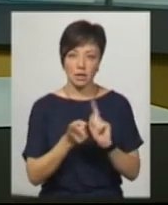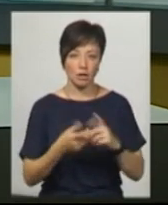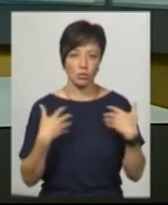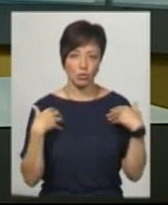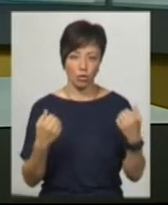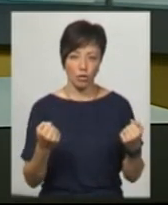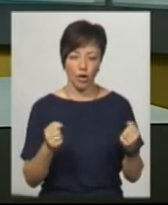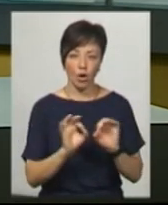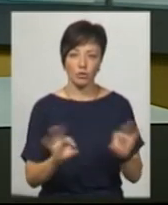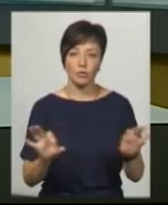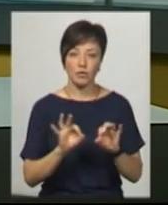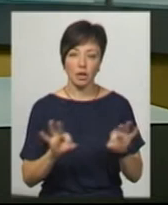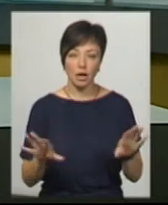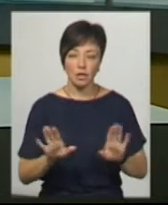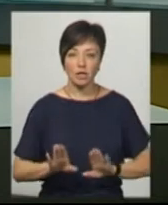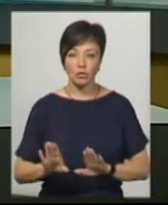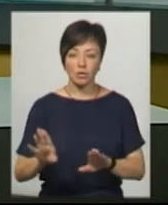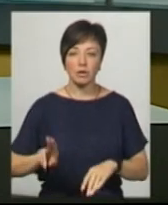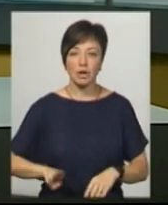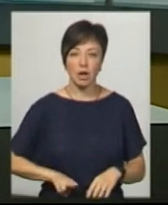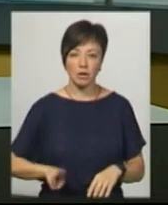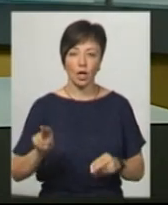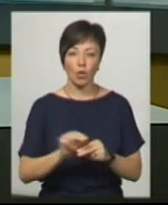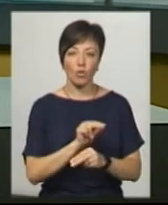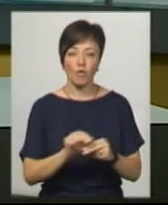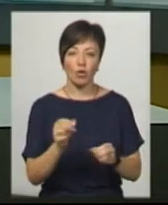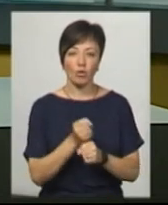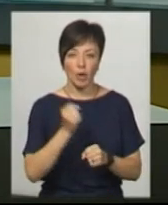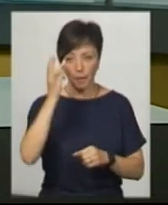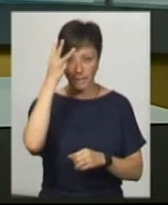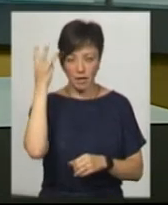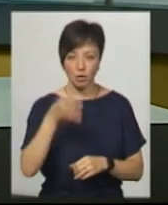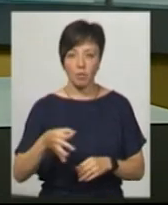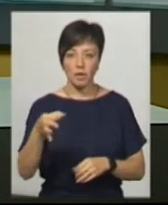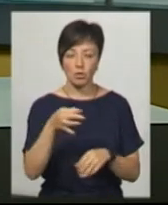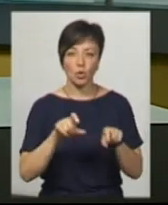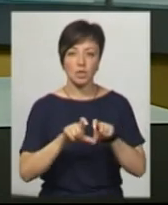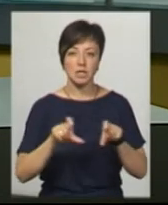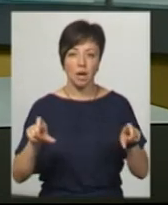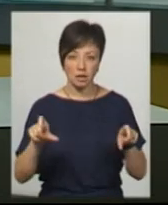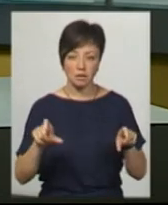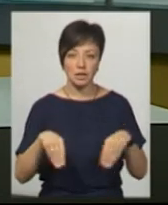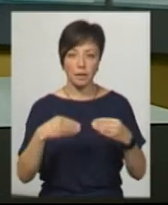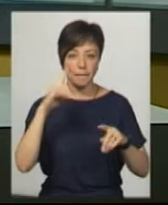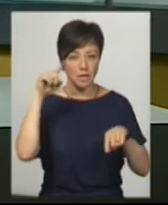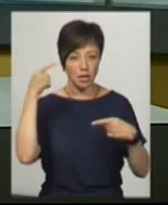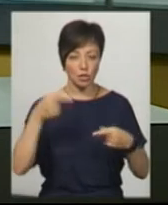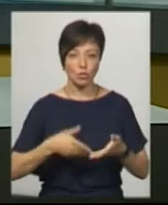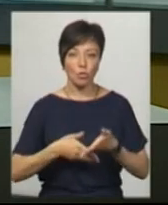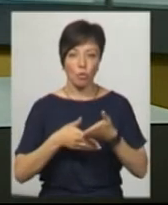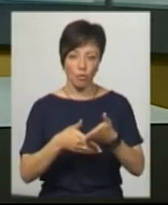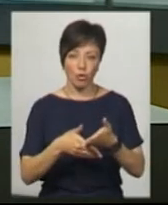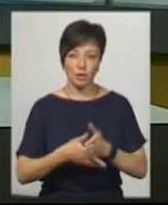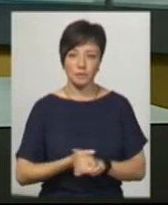здоровими. Розповідає Суспільному заступник директора із лікувальної роботи Хмельницького обласного закладу з надання психіатричної